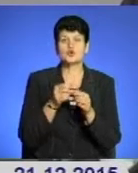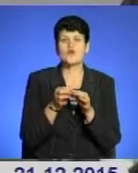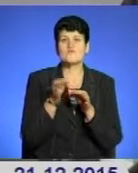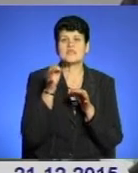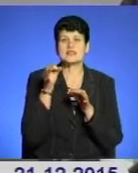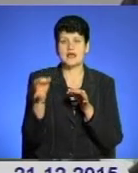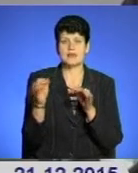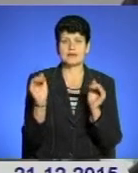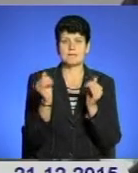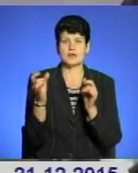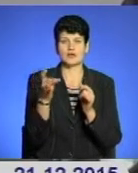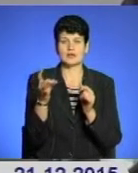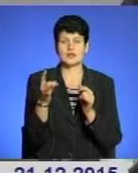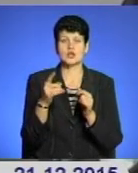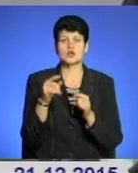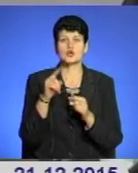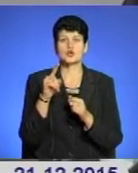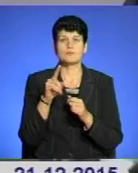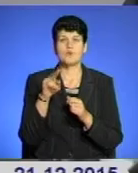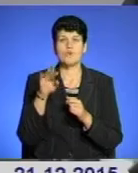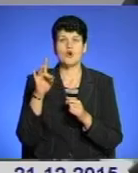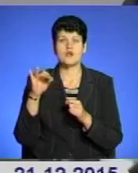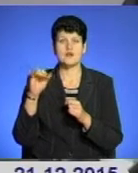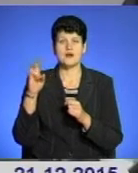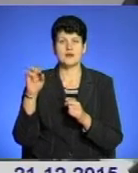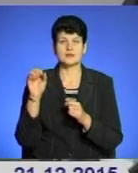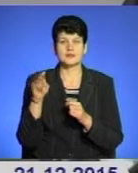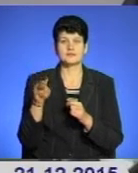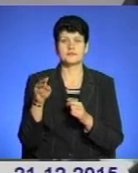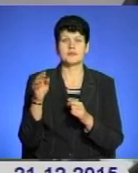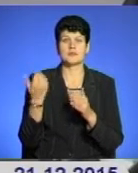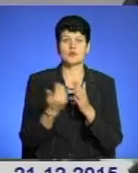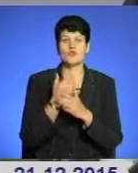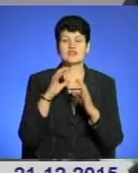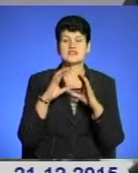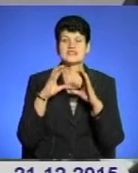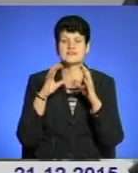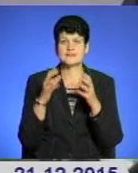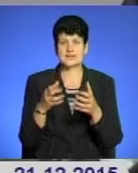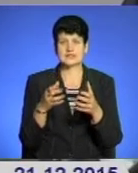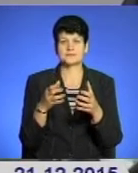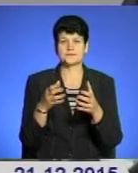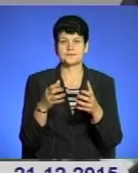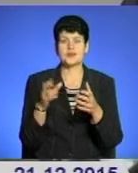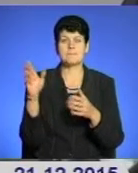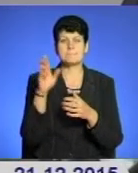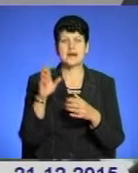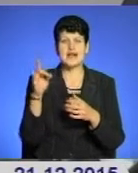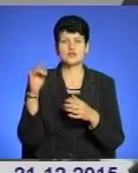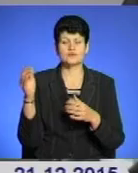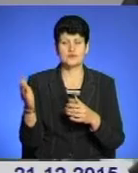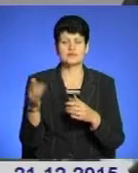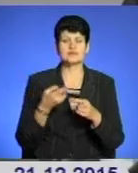мікрорайони – це Золотогірська, Пронятин, Новий світ, Березовиця.